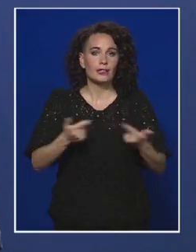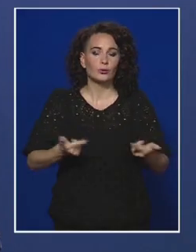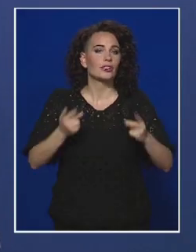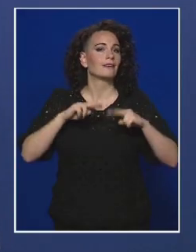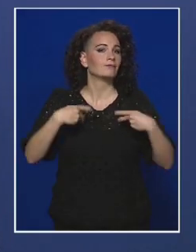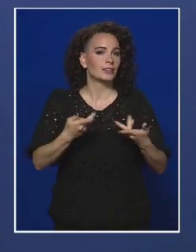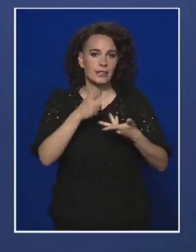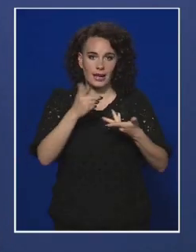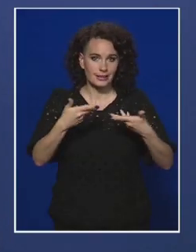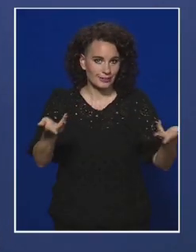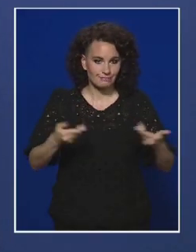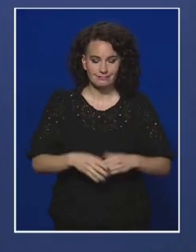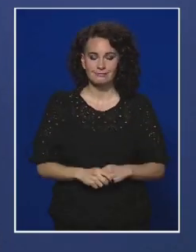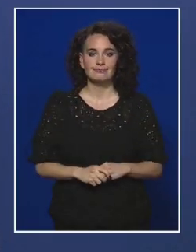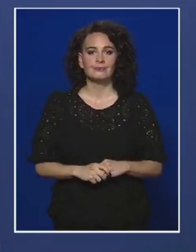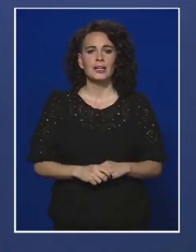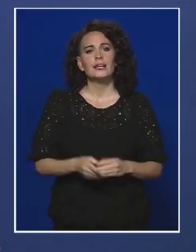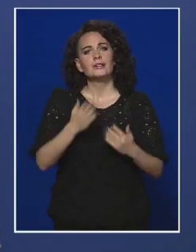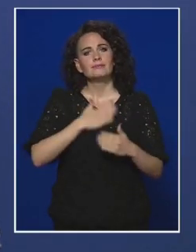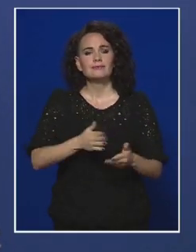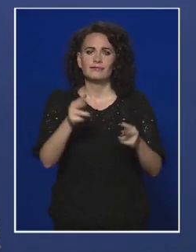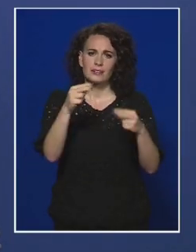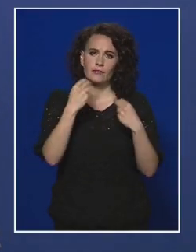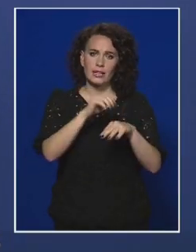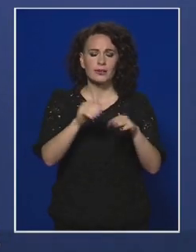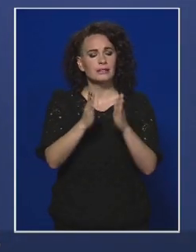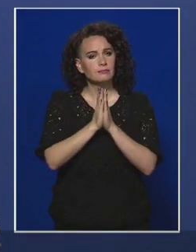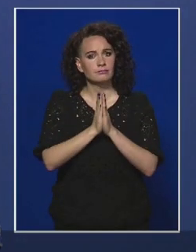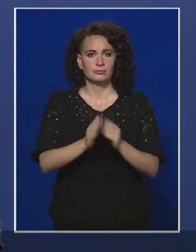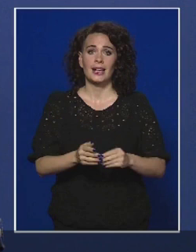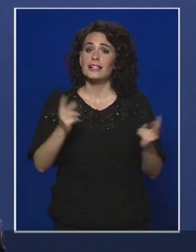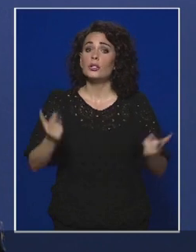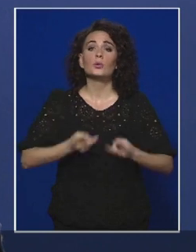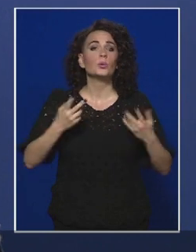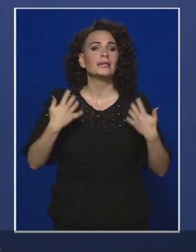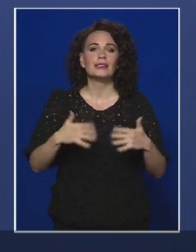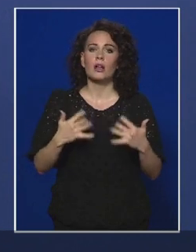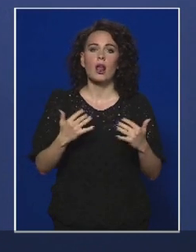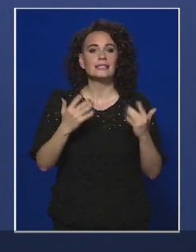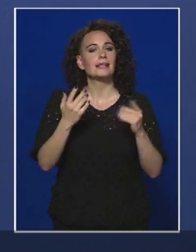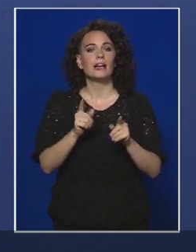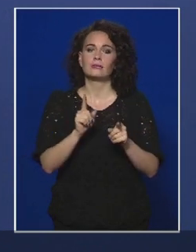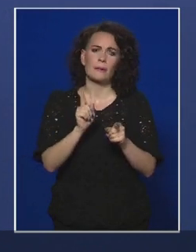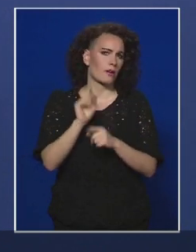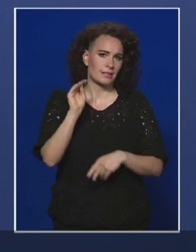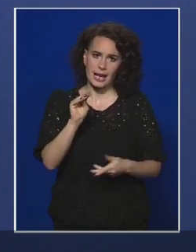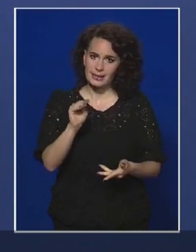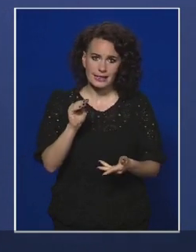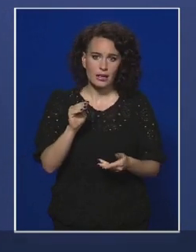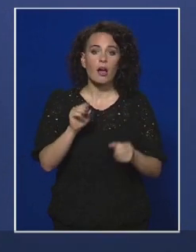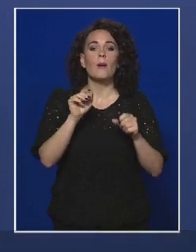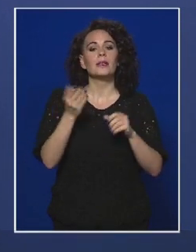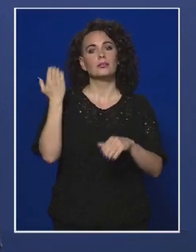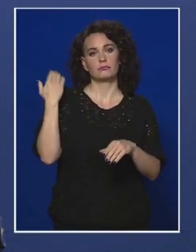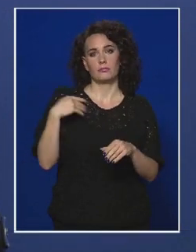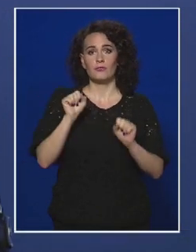Kérek mindenkit, és szeretném fejvni a figyelmüket, hogy ezek a könnyítések nem jelentik azt, hogy azokat a védelmi intézkedéseket,